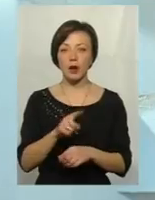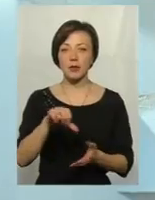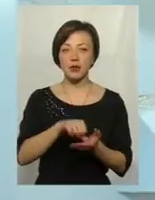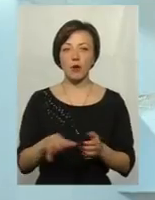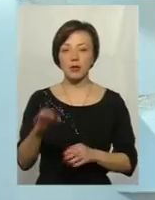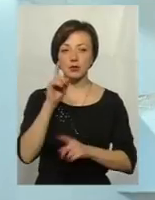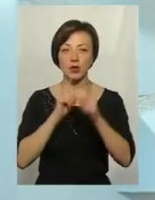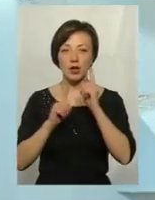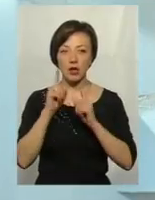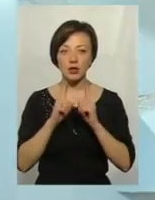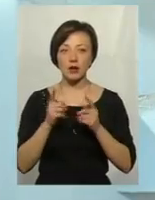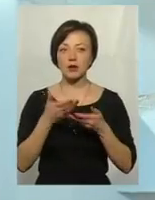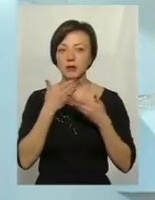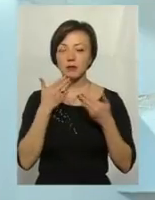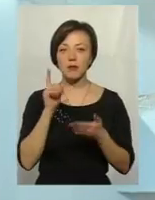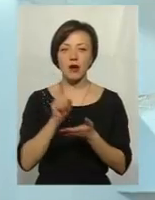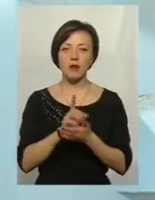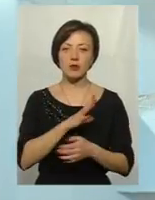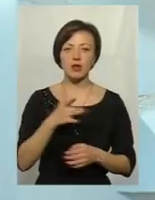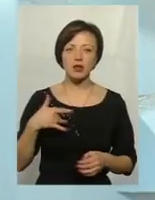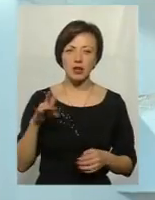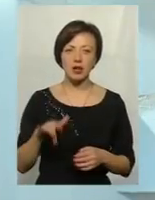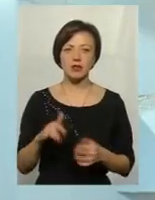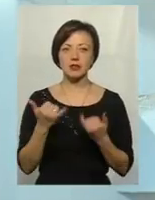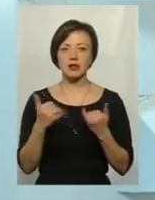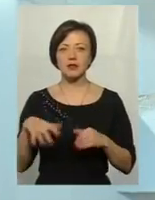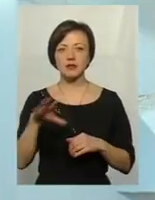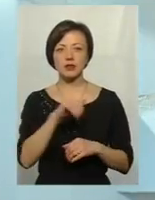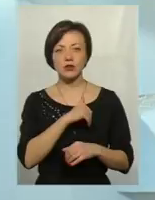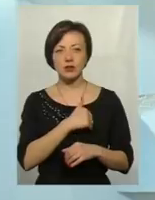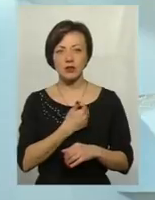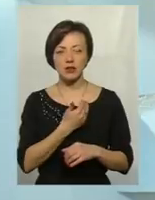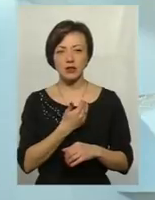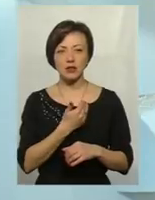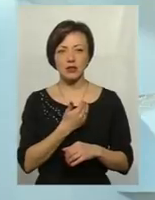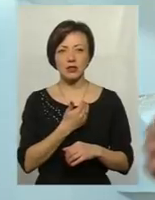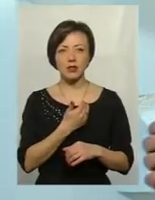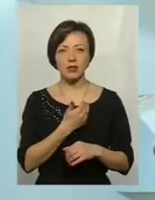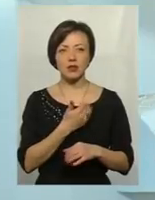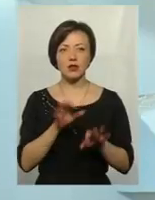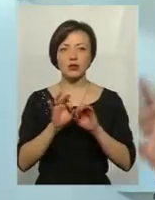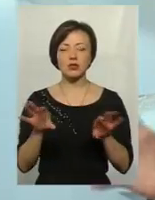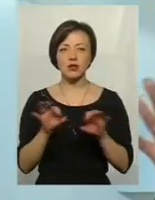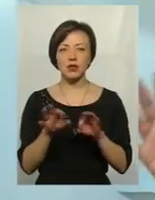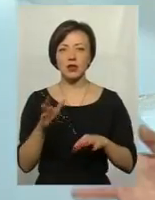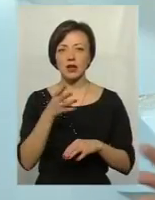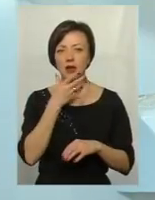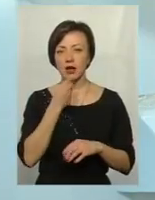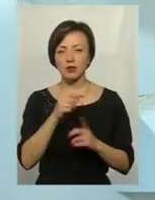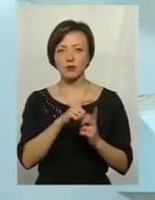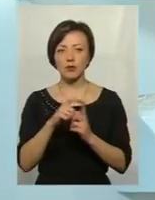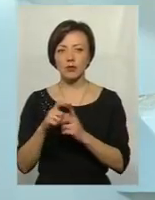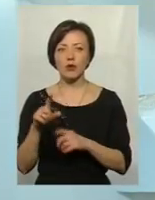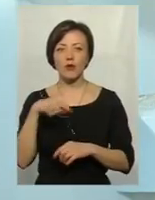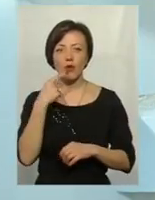ради, так, що ми не маємо бути радикальними, зараз дуже всі хочуть і розказують такими гарними словами,